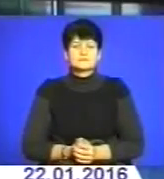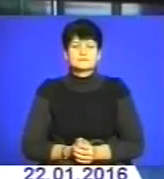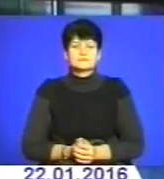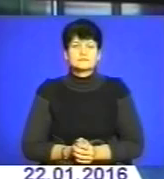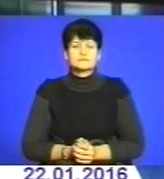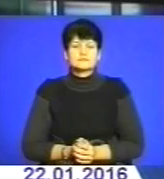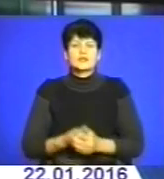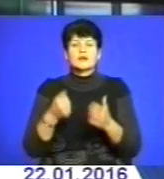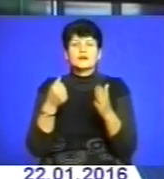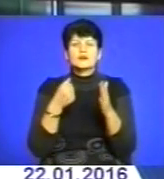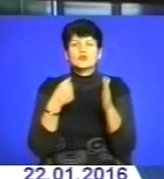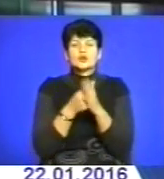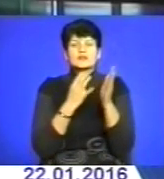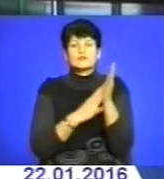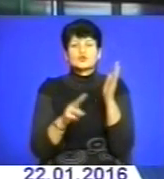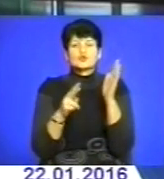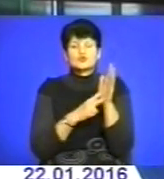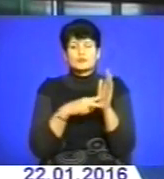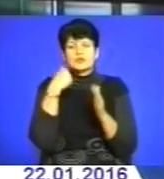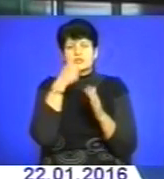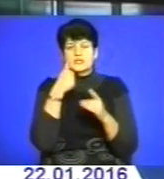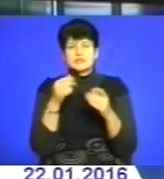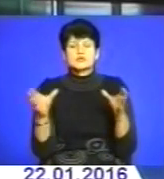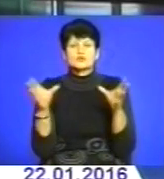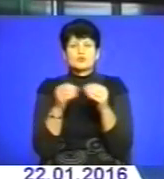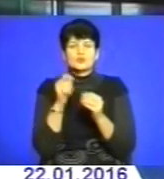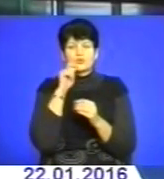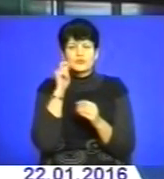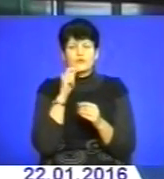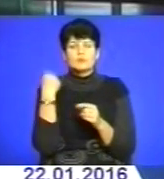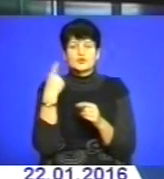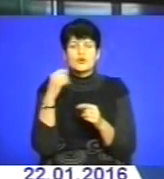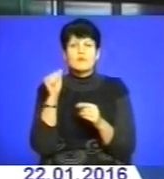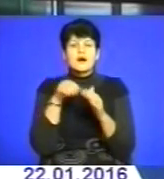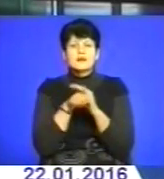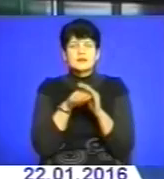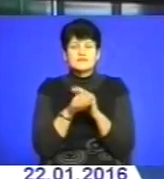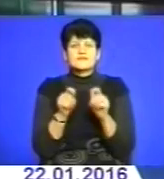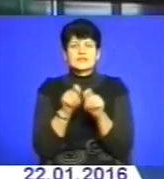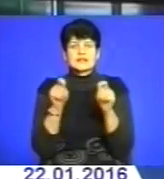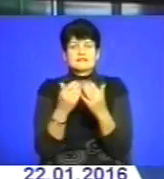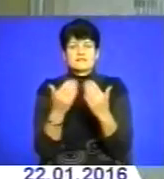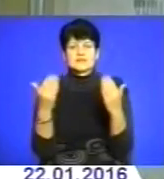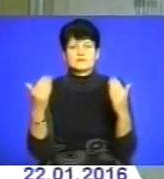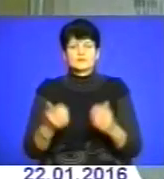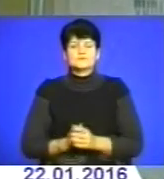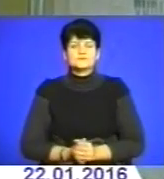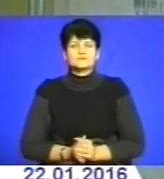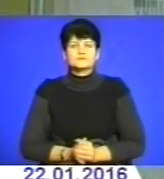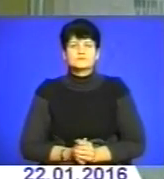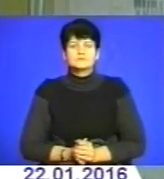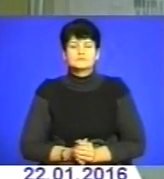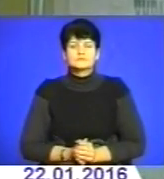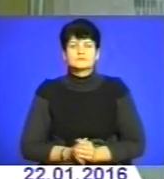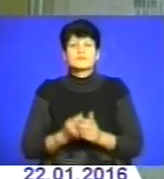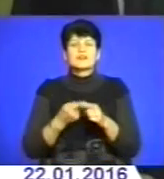До 97-му річниці Дня Соборності України в обласному архіві відкрили виставку. Подробиці у сюжеті. В